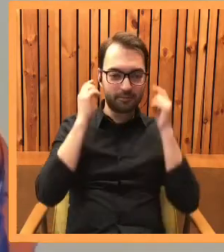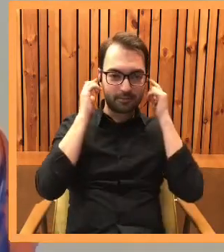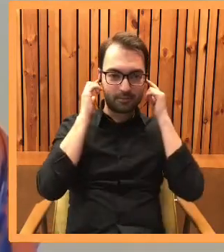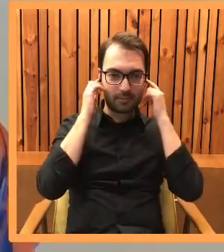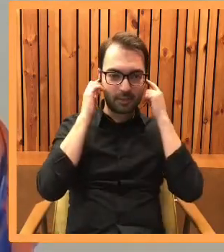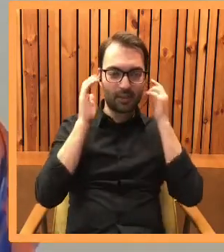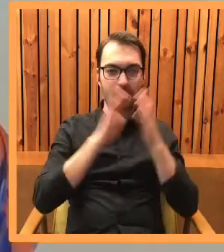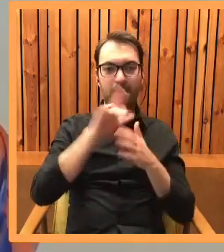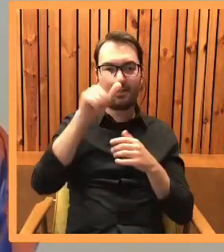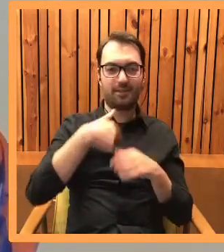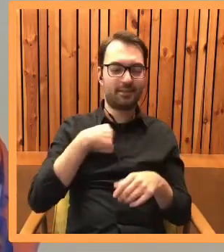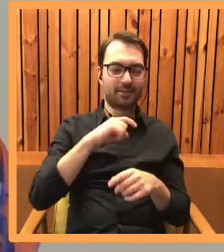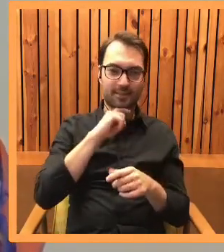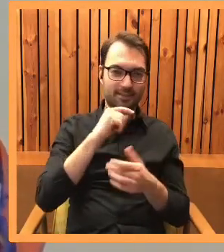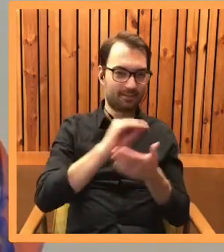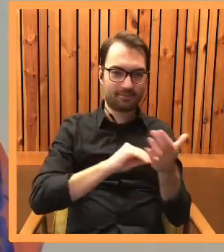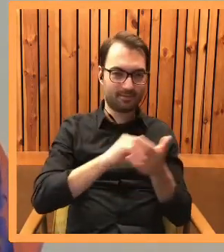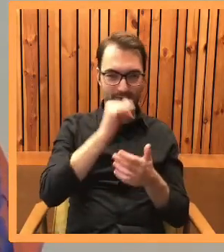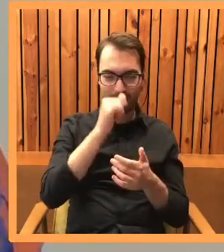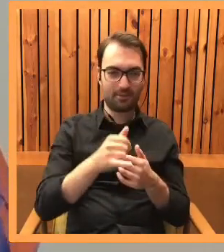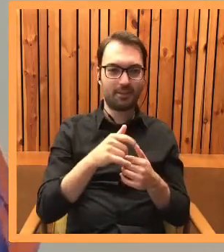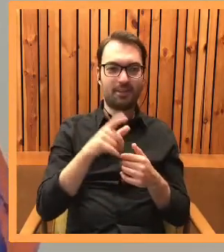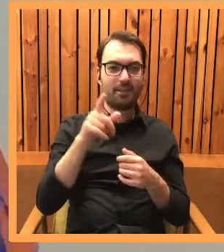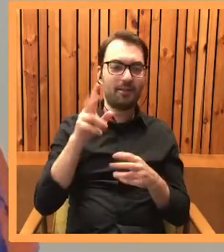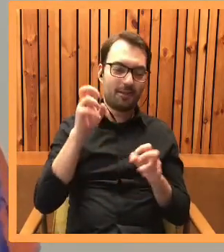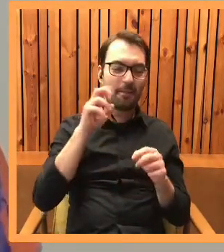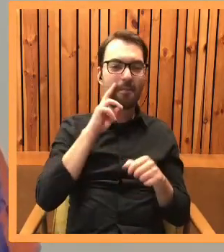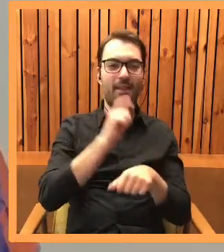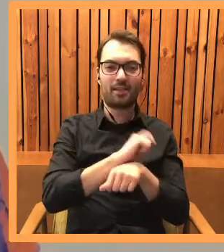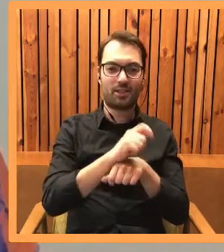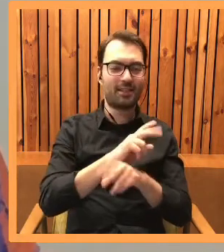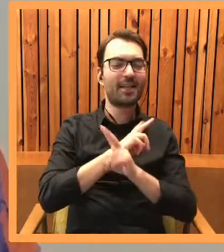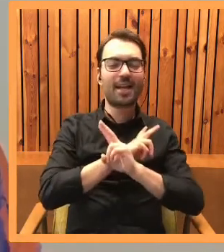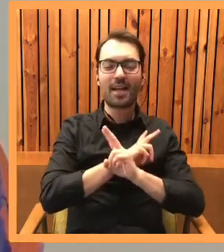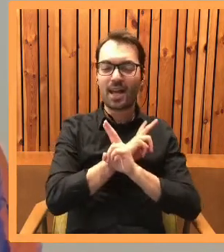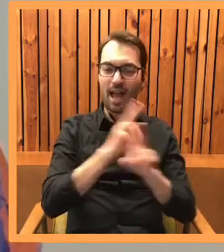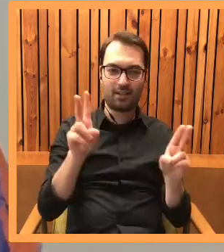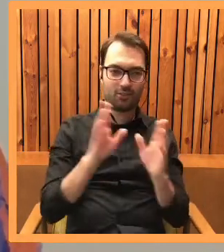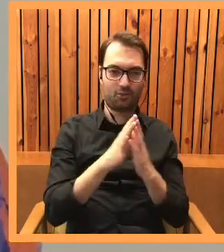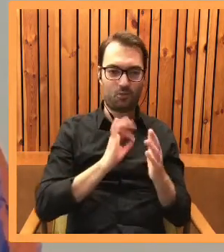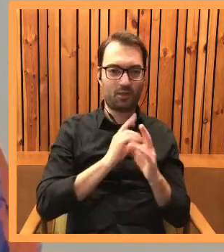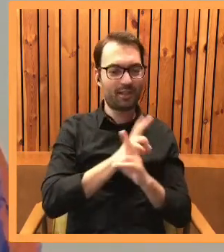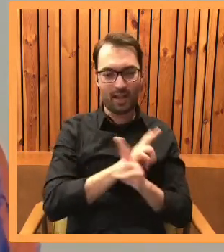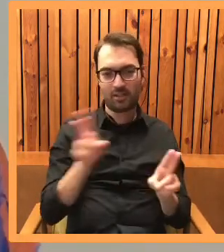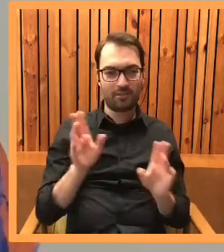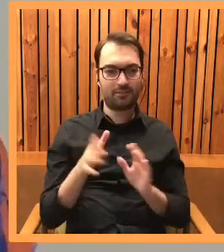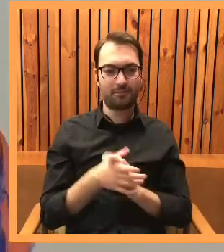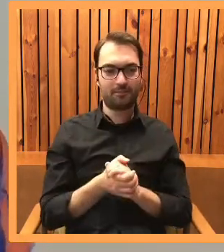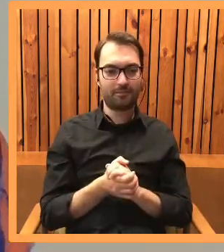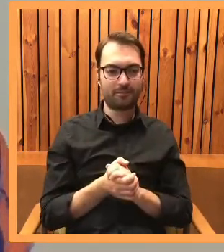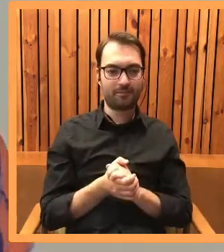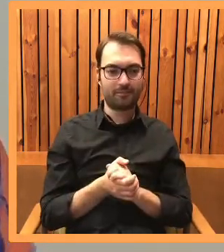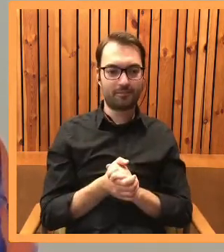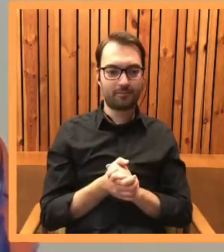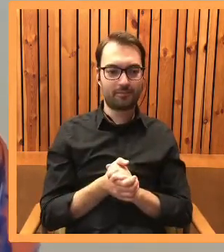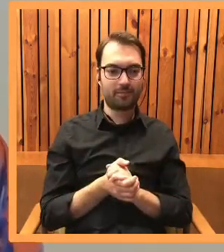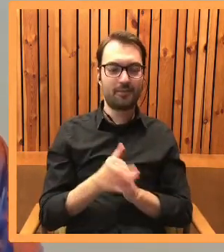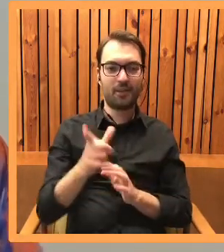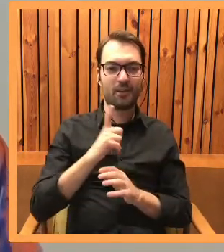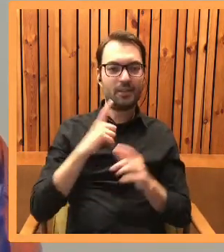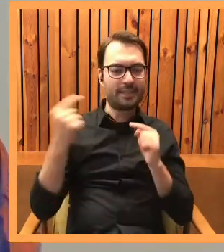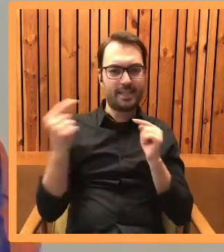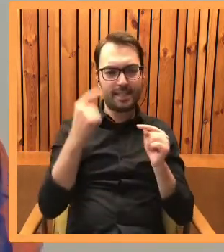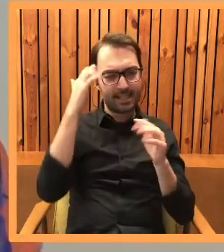Bez niej to ja chyba bym w ogóle nie pisała. Jest matką chrzestną wszystkich moich powieści i uwielbiam nasze burze